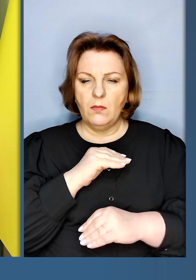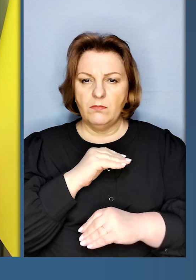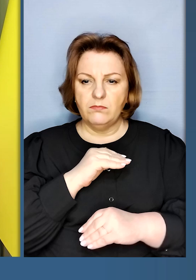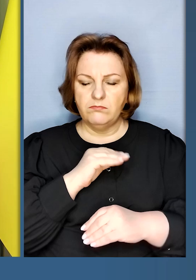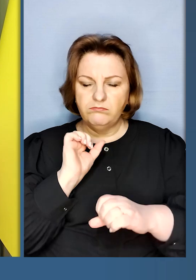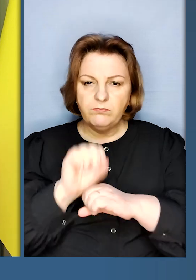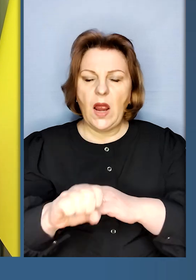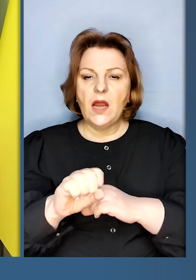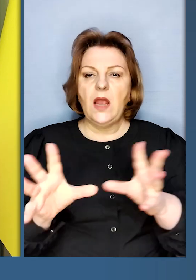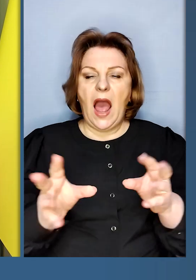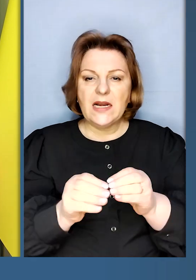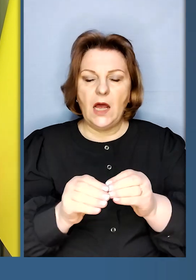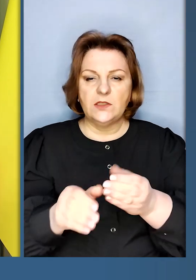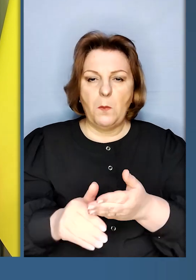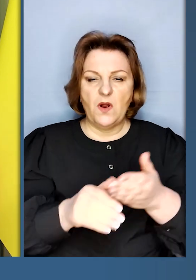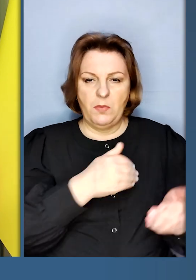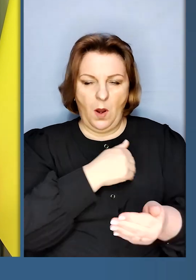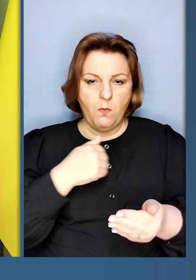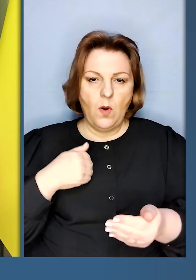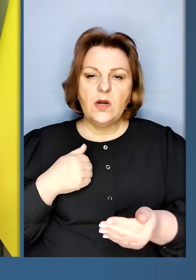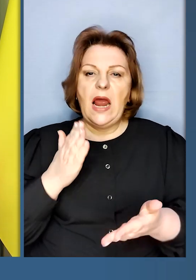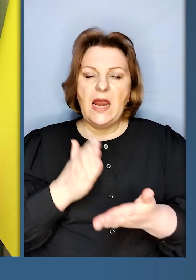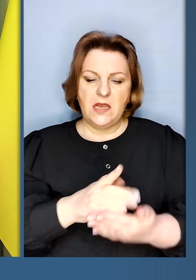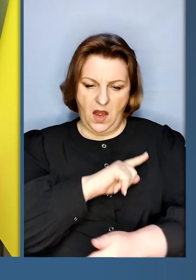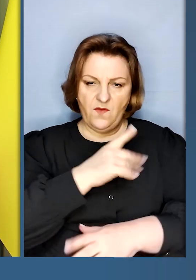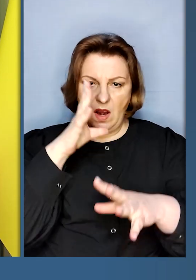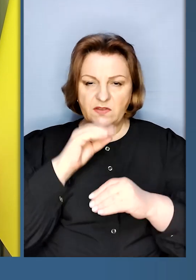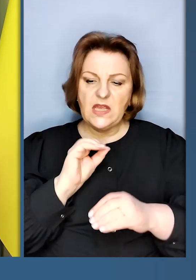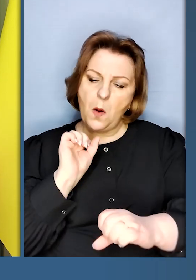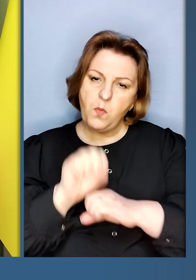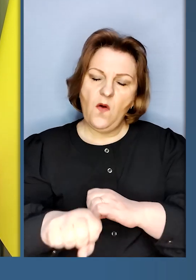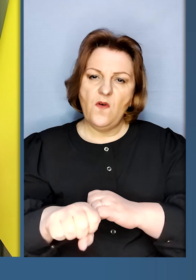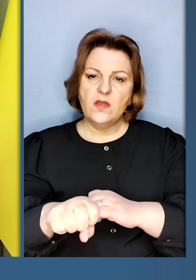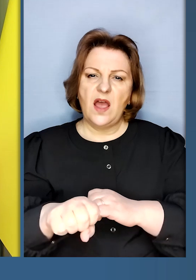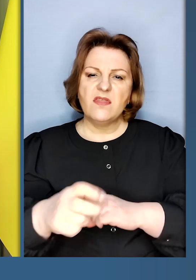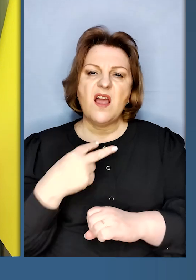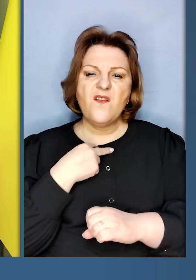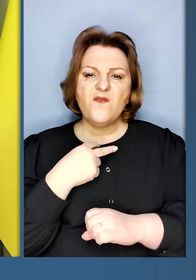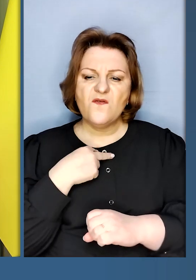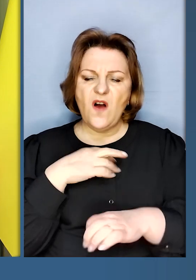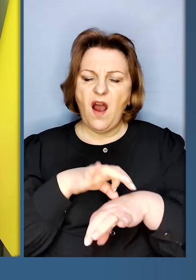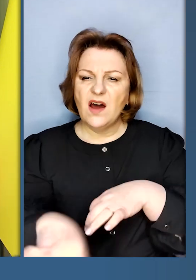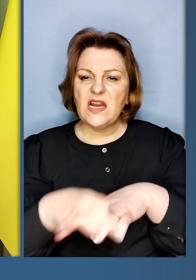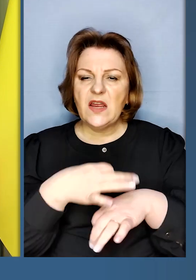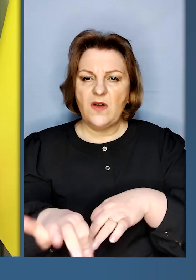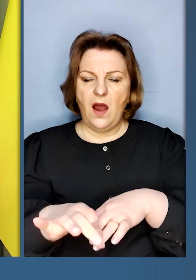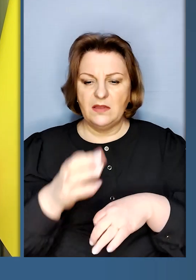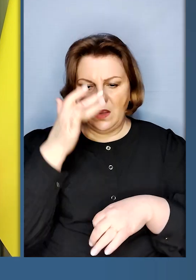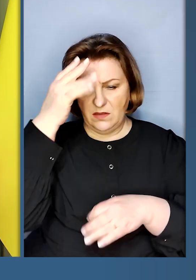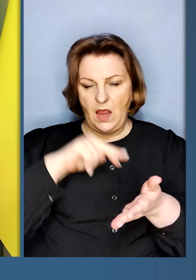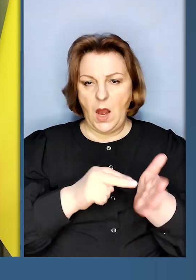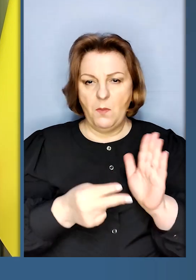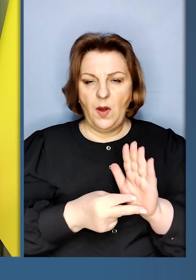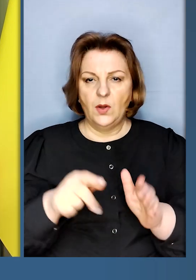підтримкою Польщі вільного світу, є в силі поконати варварські наміри